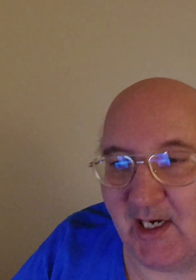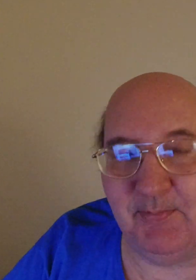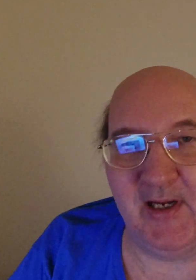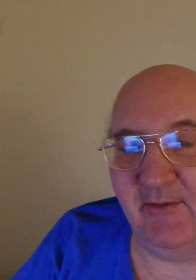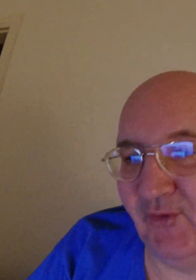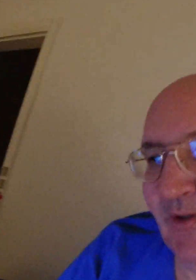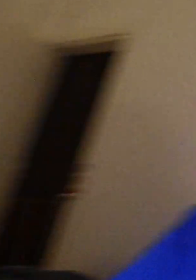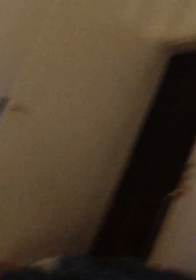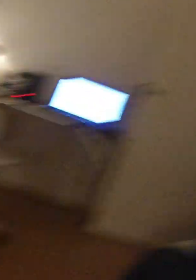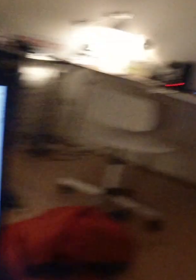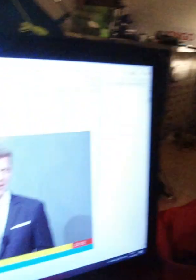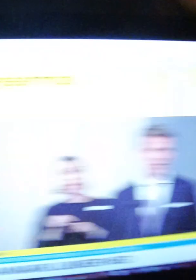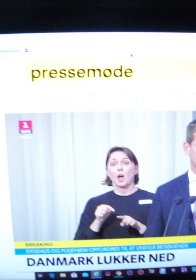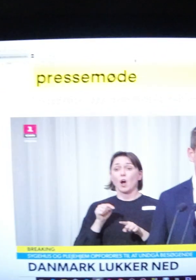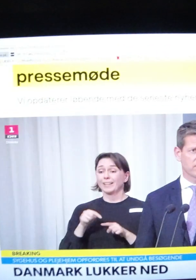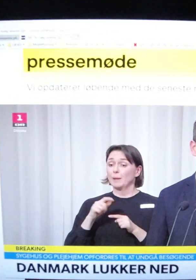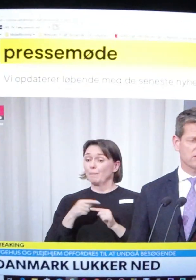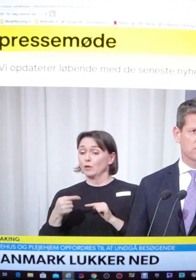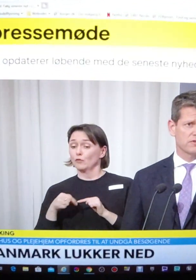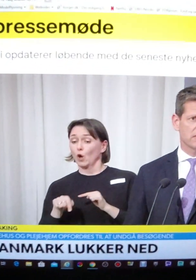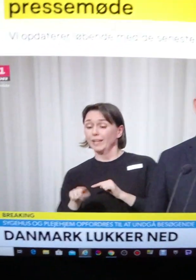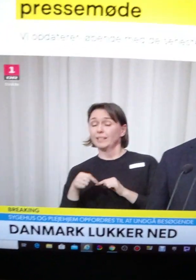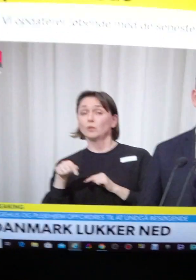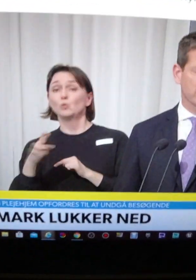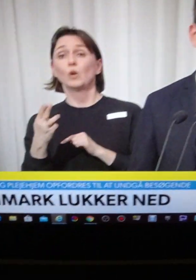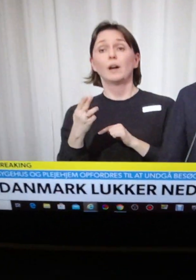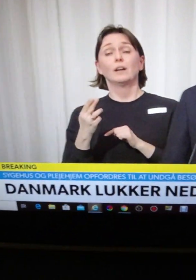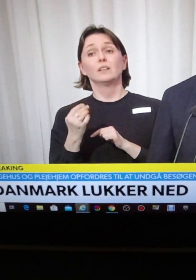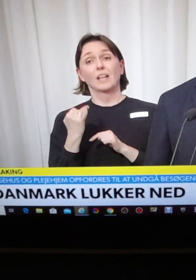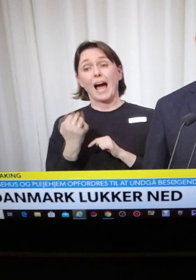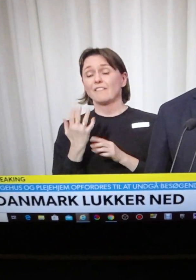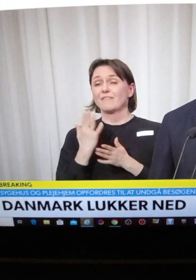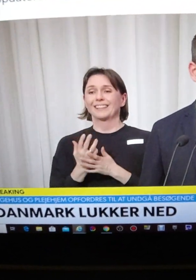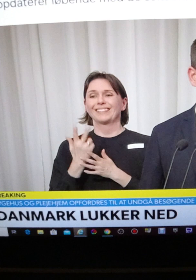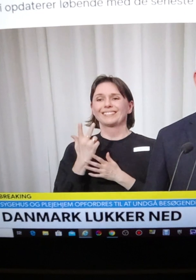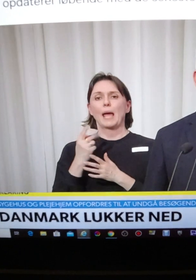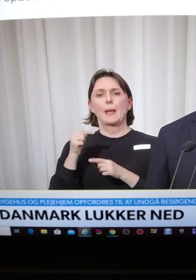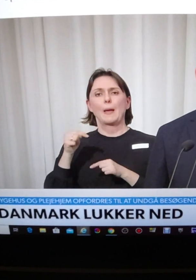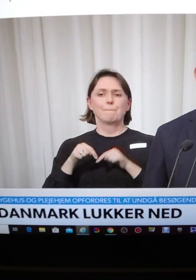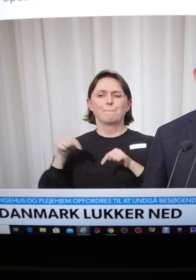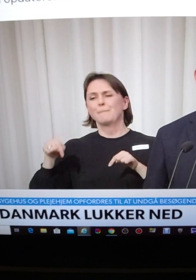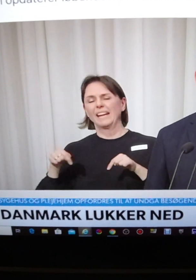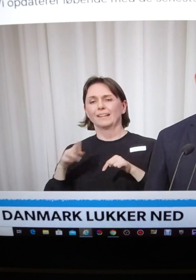tale bagefter. Det er nogle minister og statsminister.